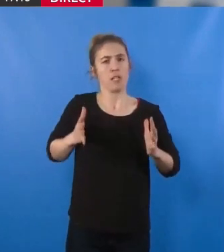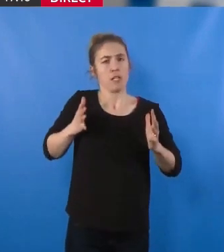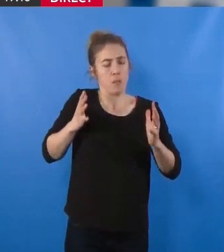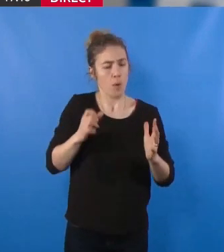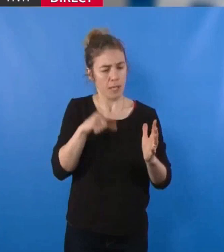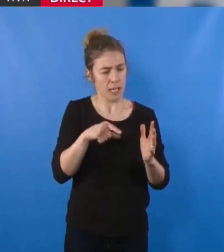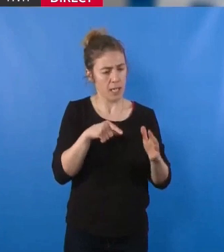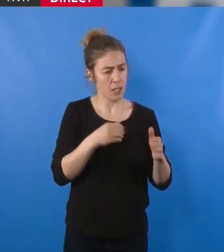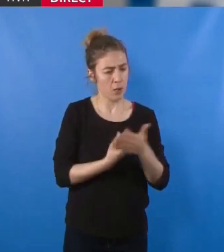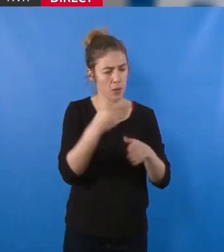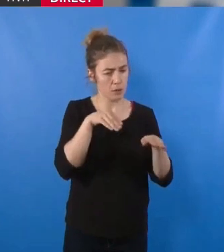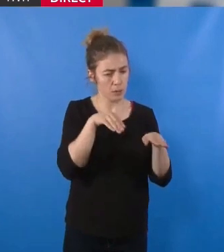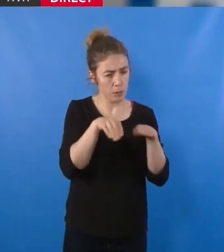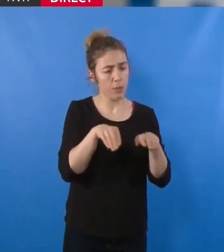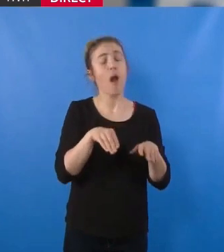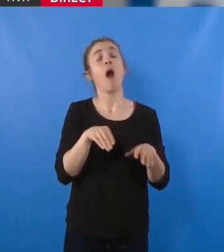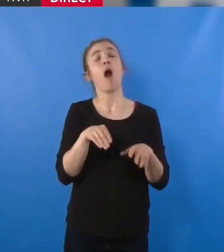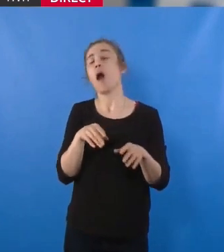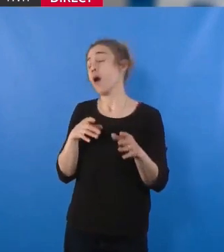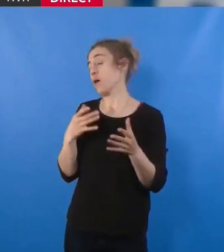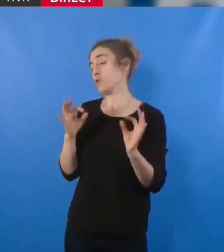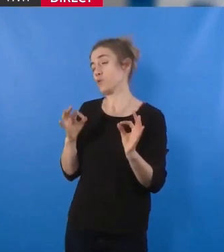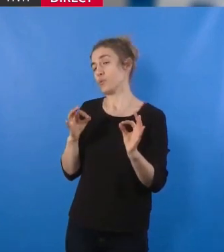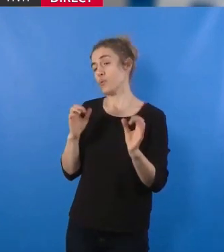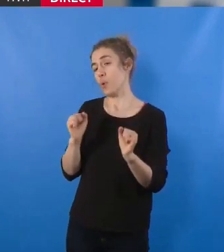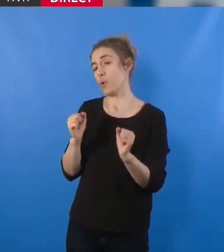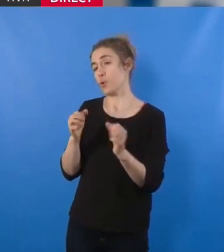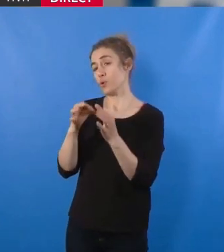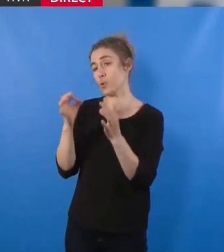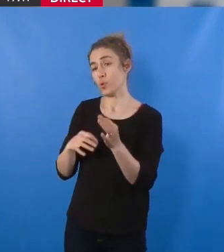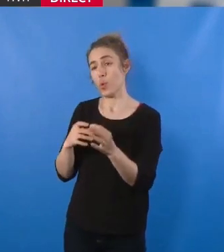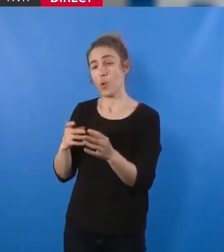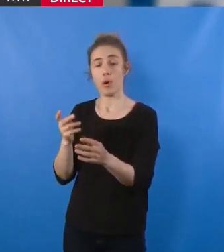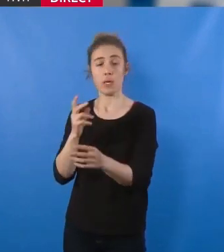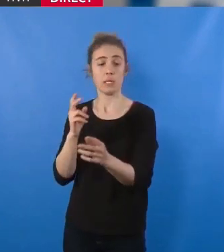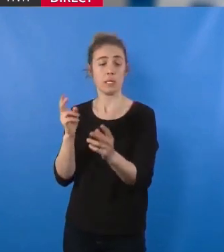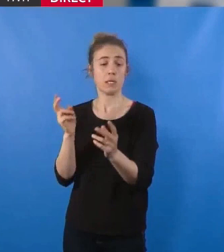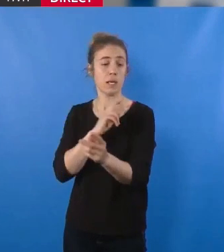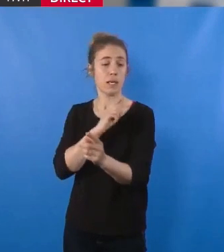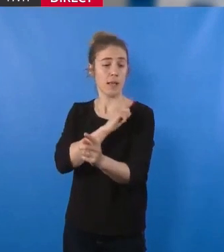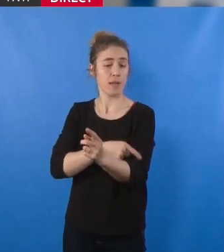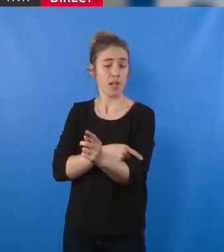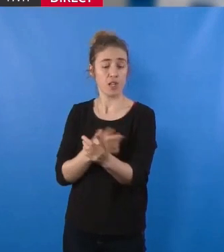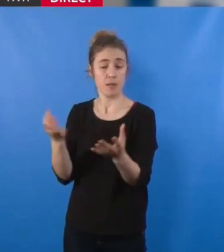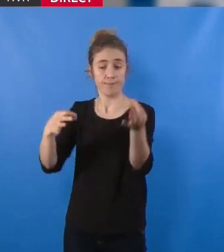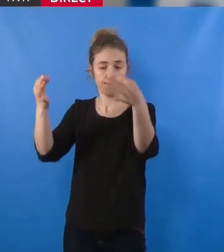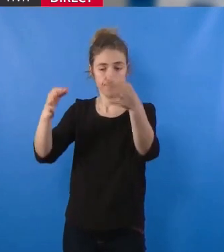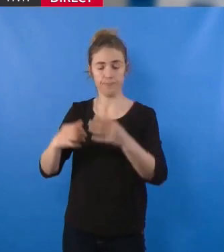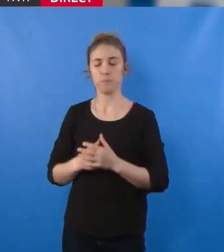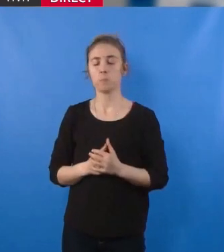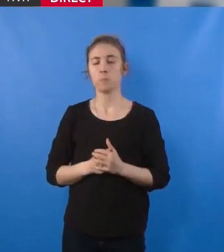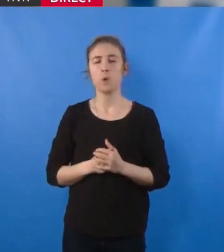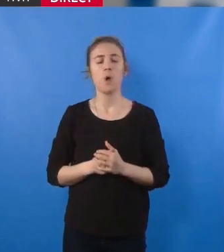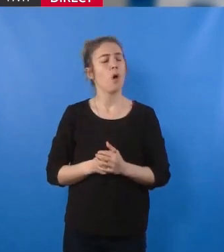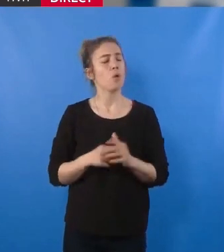des chemins existants pour aller davantage vers la solution électrique à nos besoins énergétiques. De même, elle nous propose d'approuver une